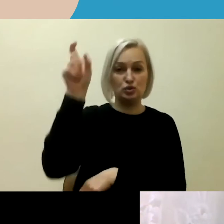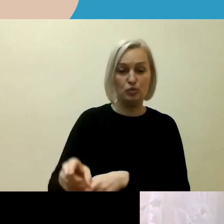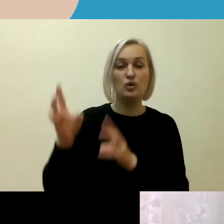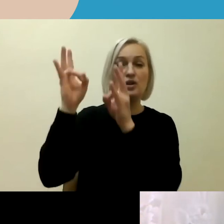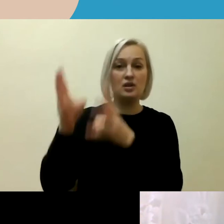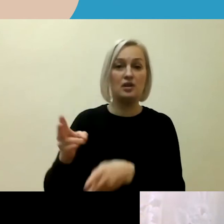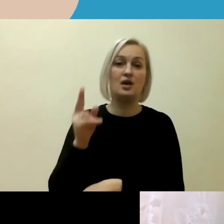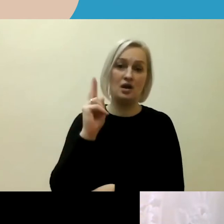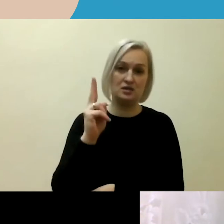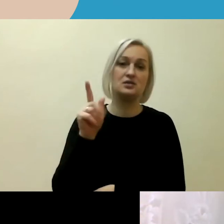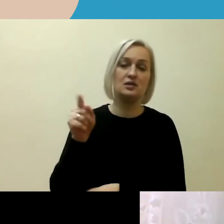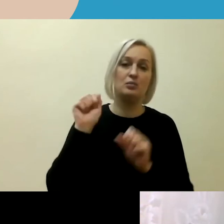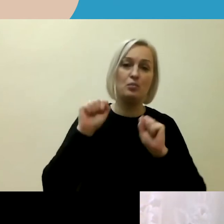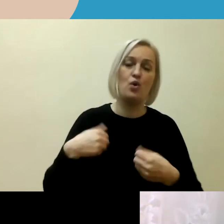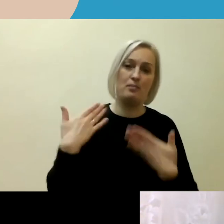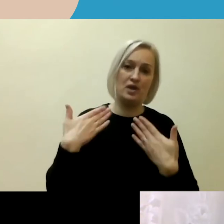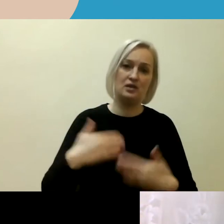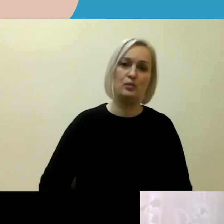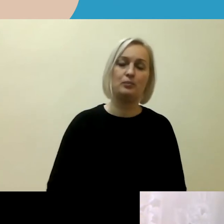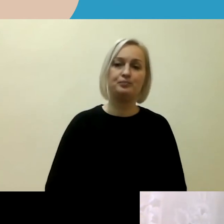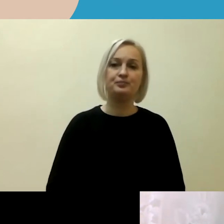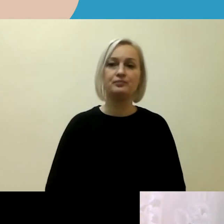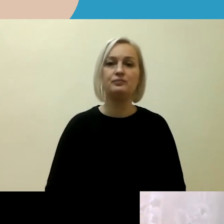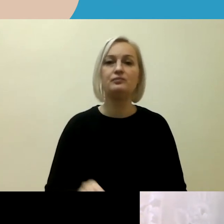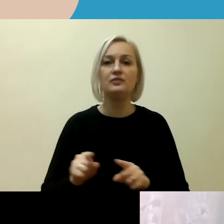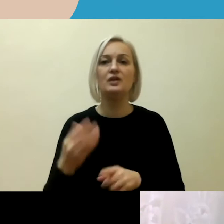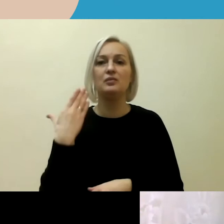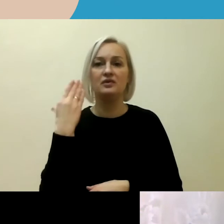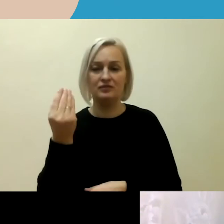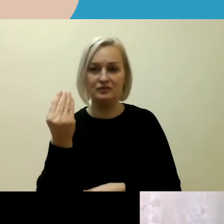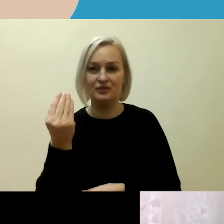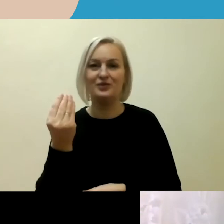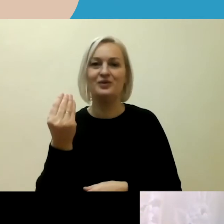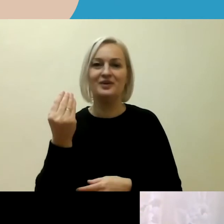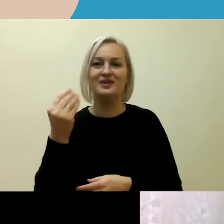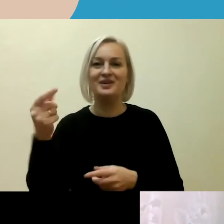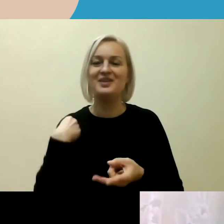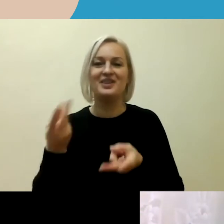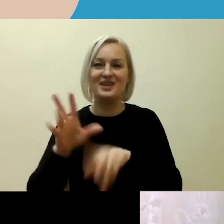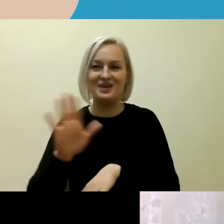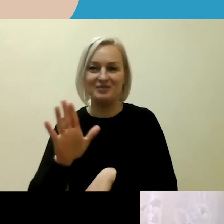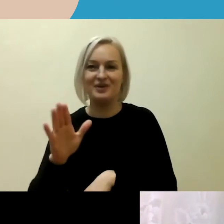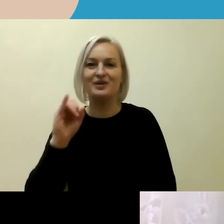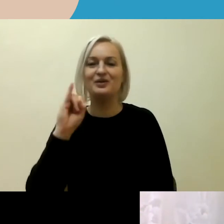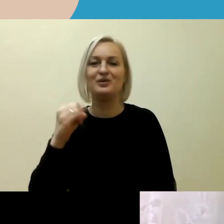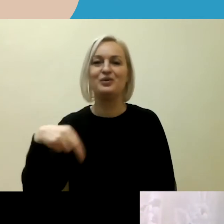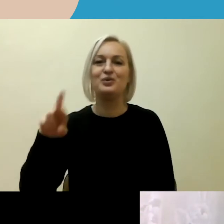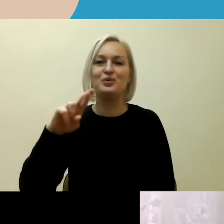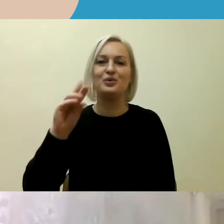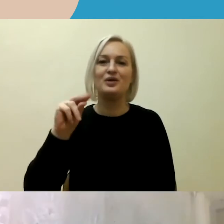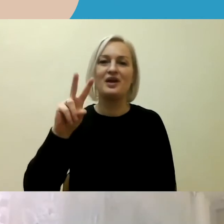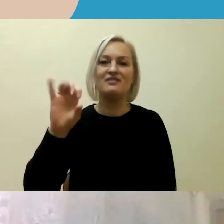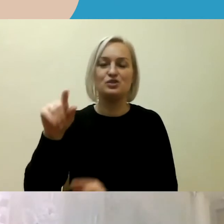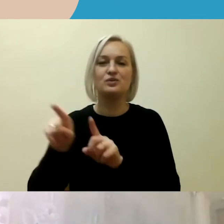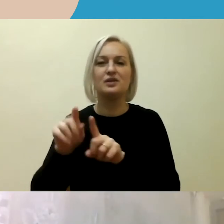asmenimis. Na, panie Griblikaitė, ir jūsų nuo šalyti krajį nepalyksime. Na, taip pat panie Jūrė Vičiūdė, kaip ir užsiminė,